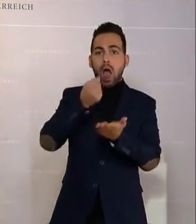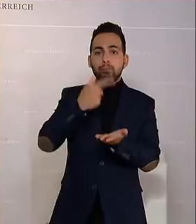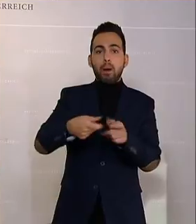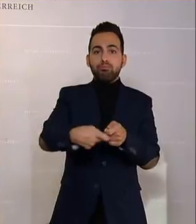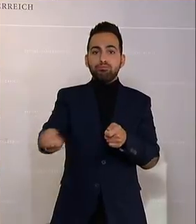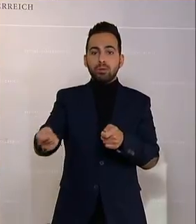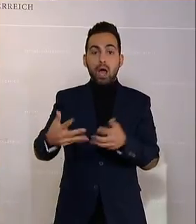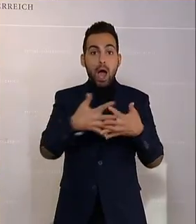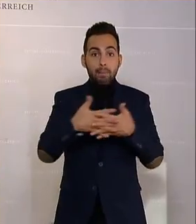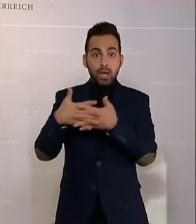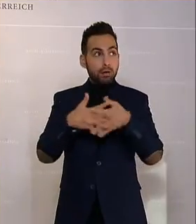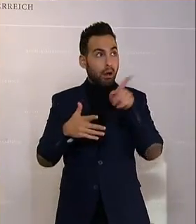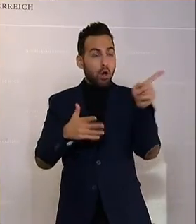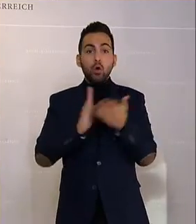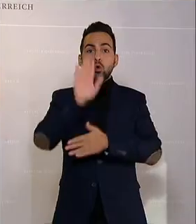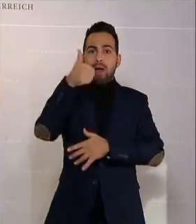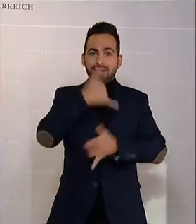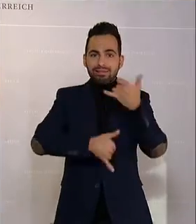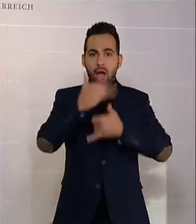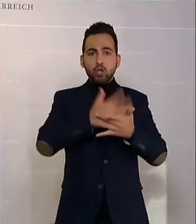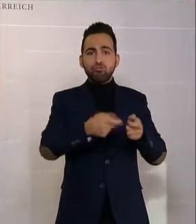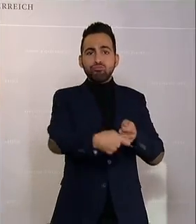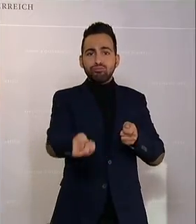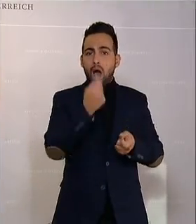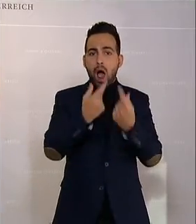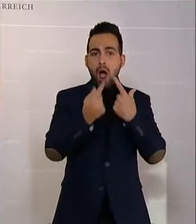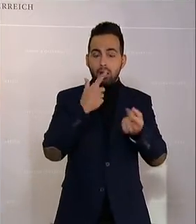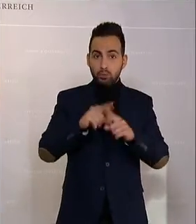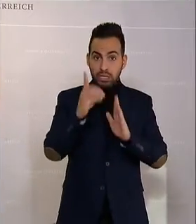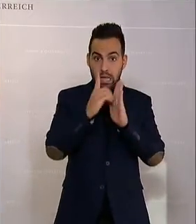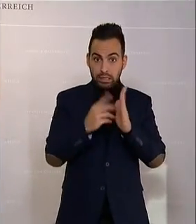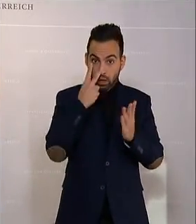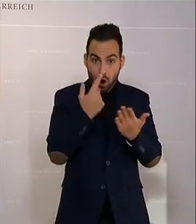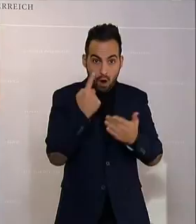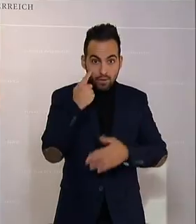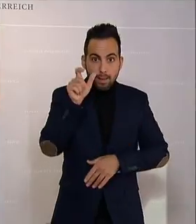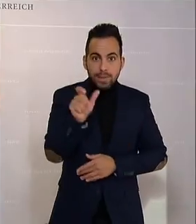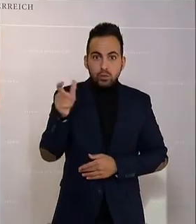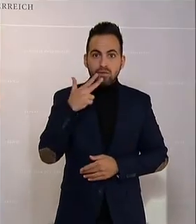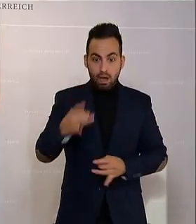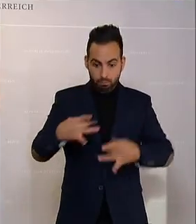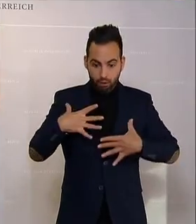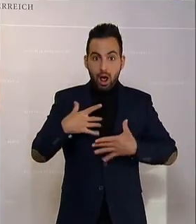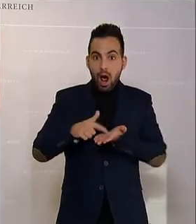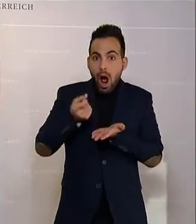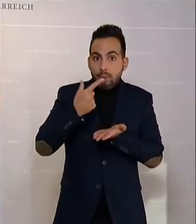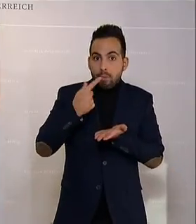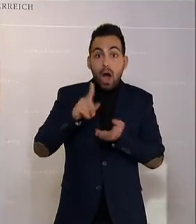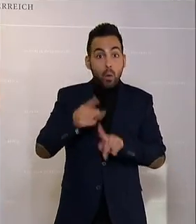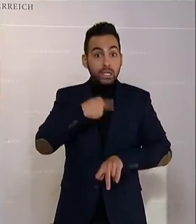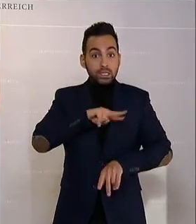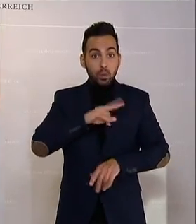arbeiten damit schon seit über einem Jahr. Die Datenlage zeigt, dass frühzeitig Behandelte mit diesen Präparaten, auch Risikopatiente,